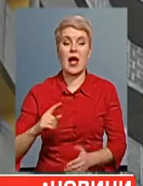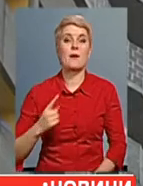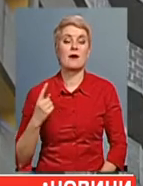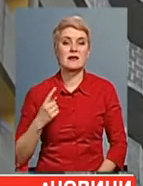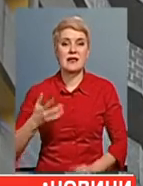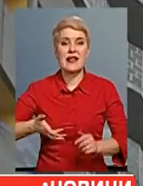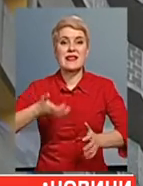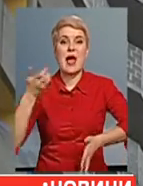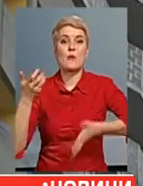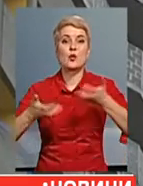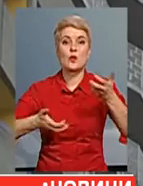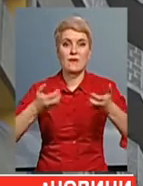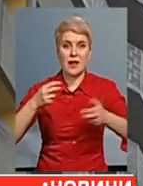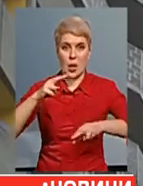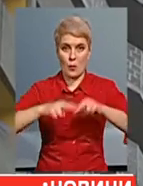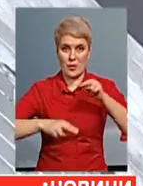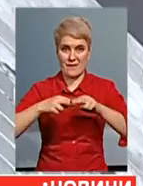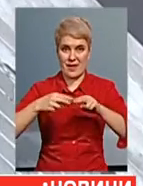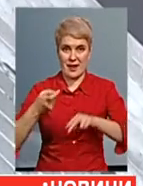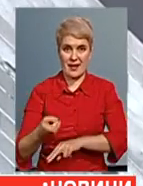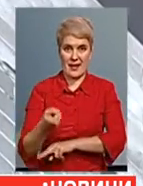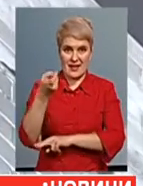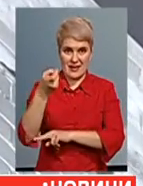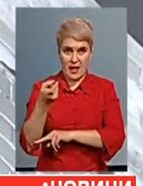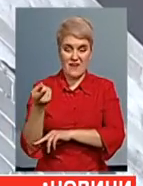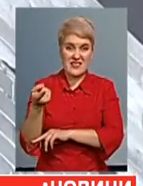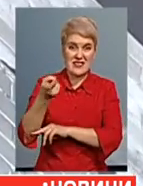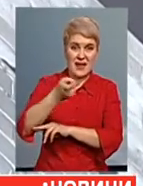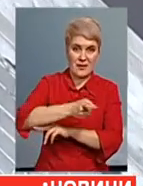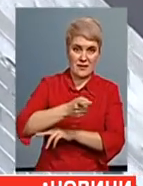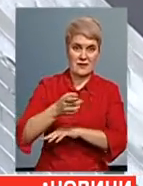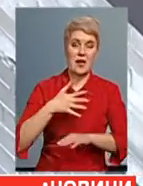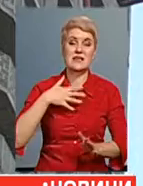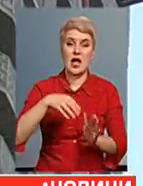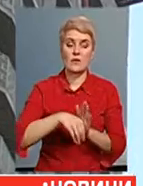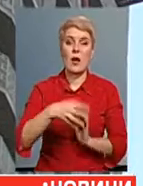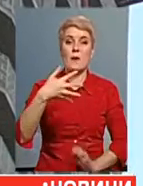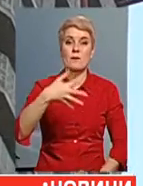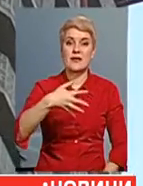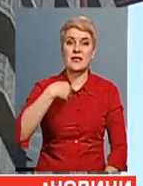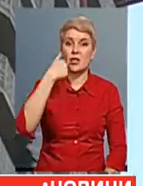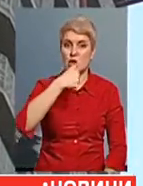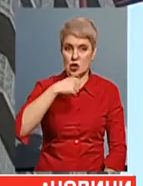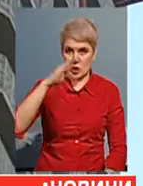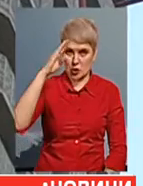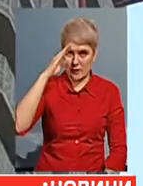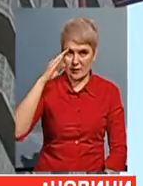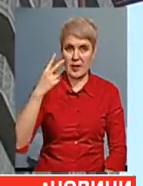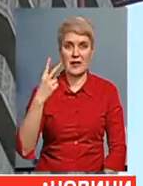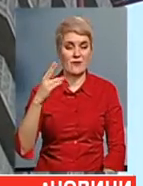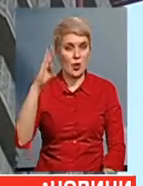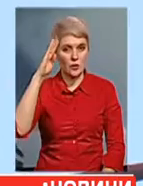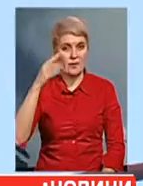його майданчик раптово завалився. Упавши з висоти, загинув 50-річний чоловік. Ще двоє робітників 36-30